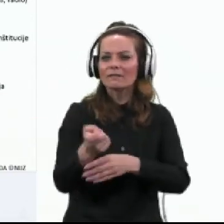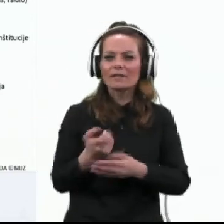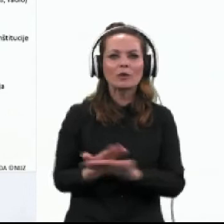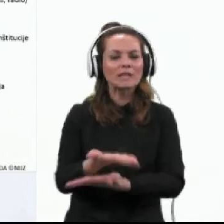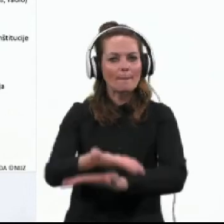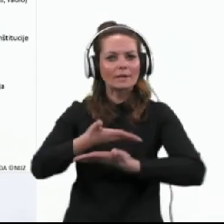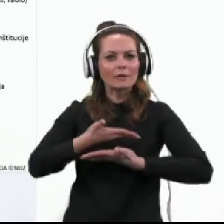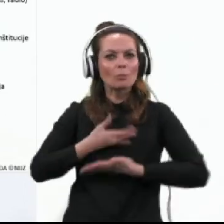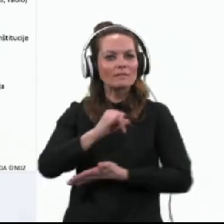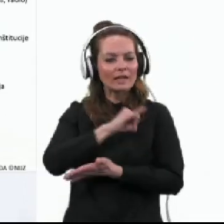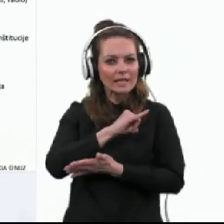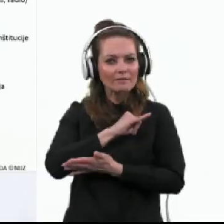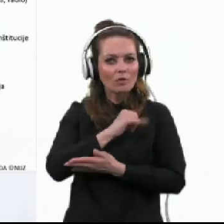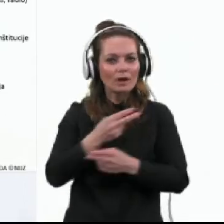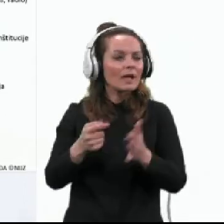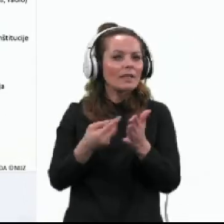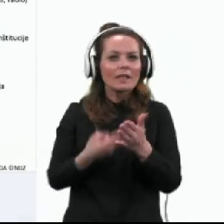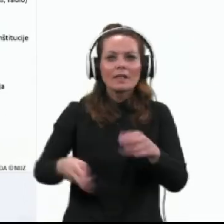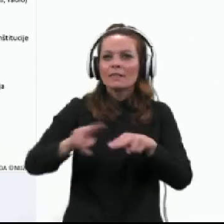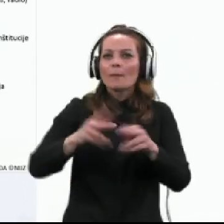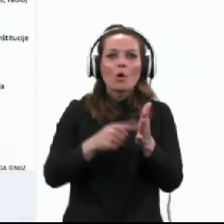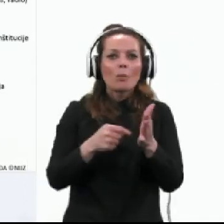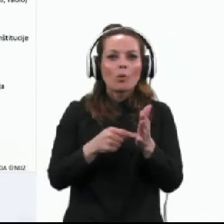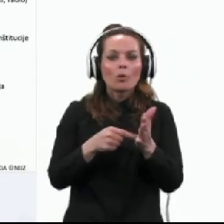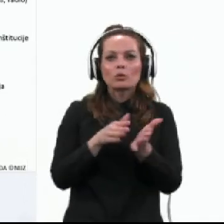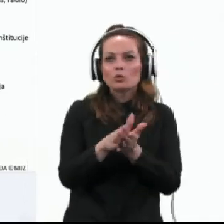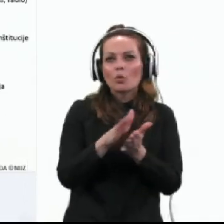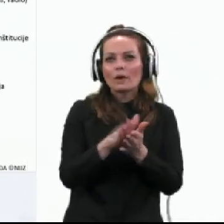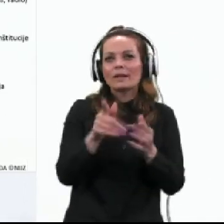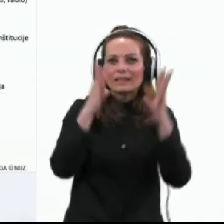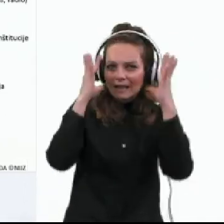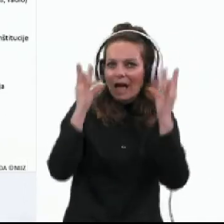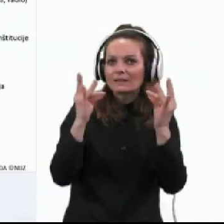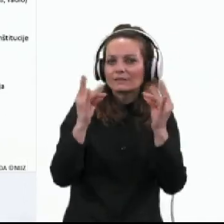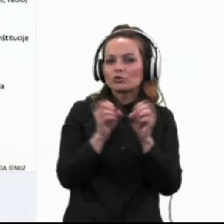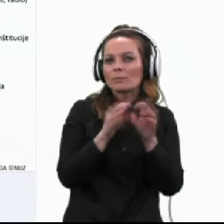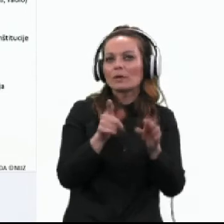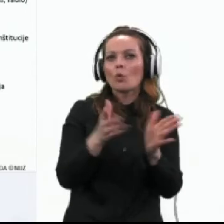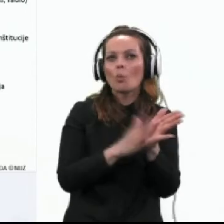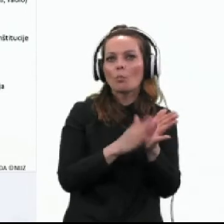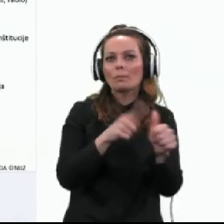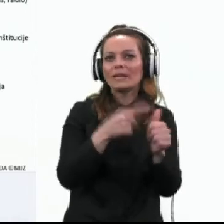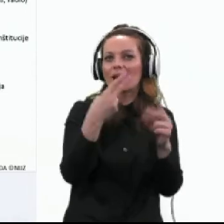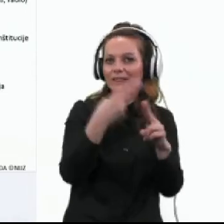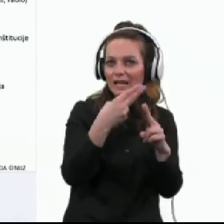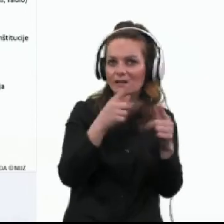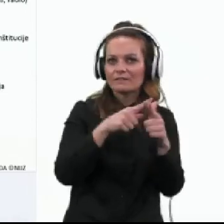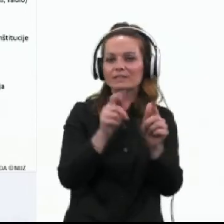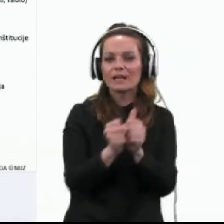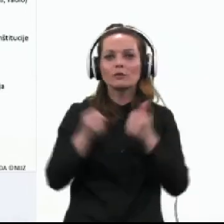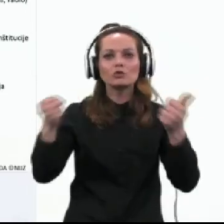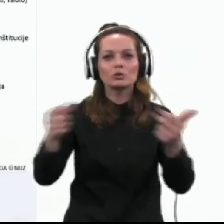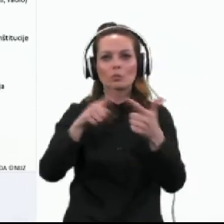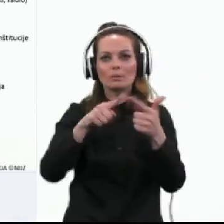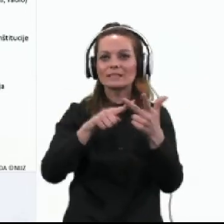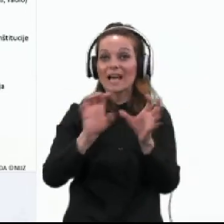pridobivanje informacij najpogostej uporabljajo tradicionalne medije, kamor uvrščamo televizijo, časopis,